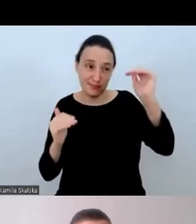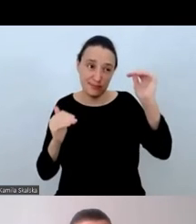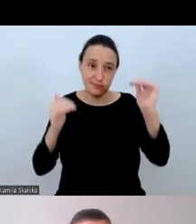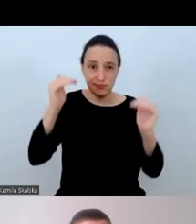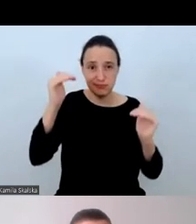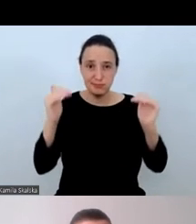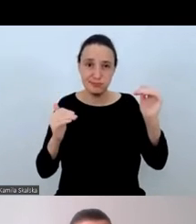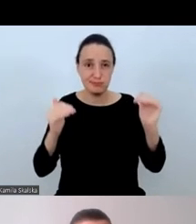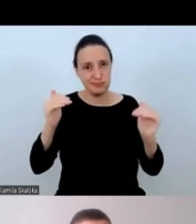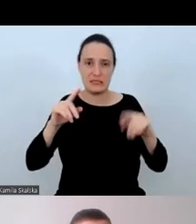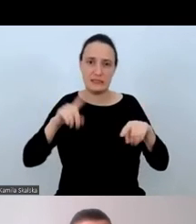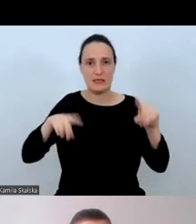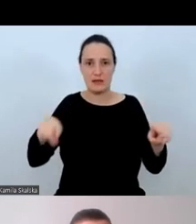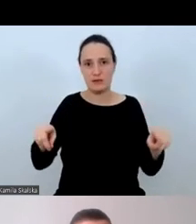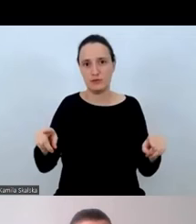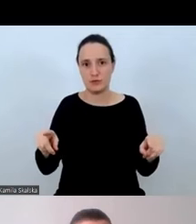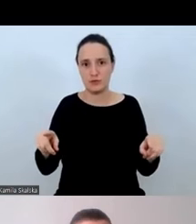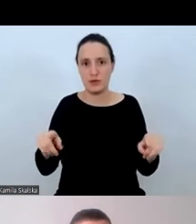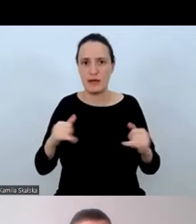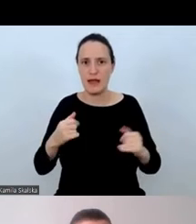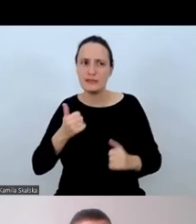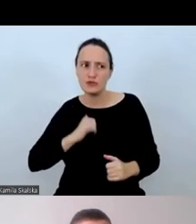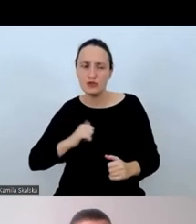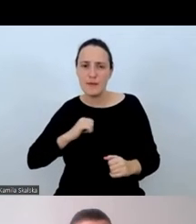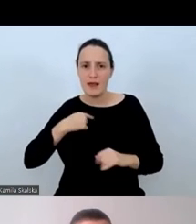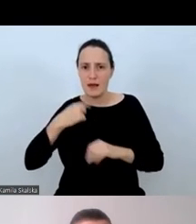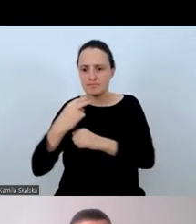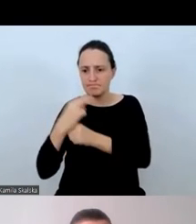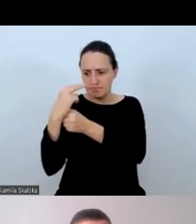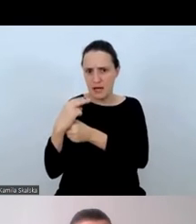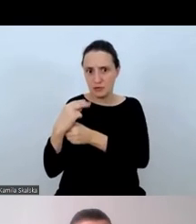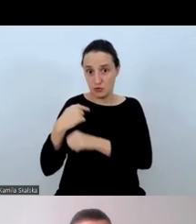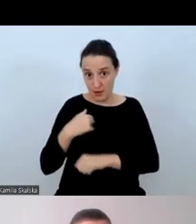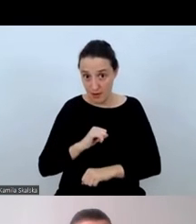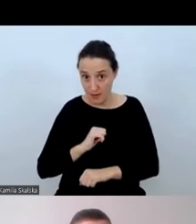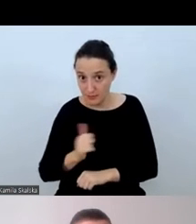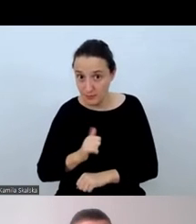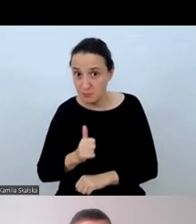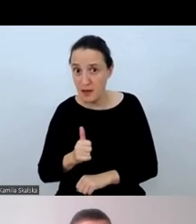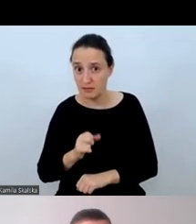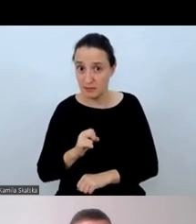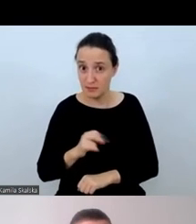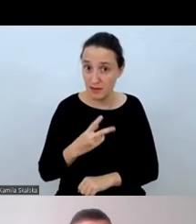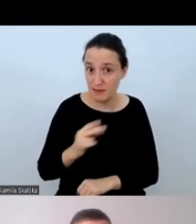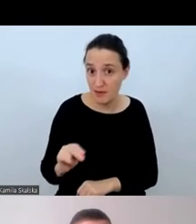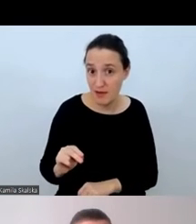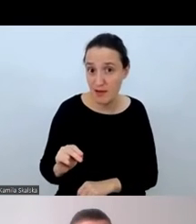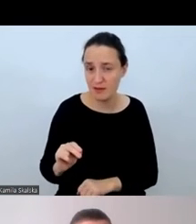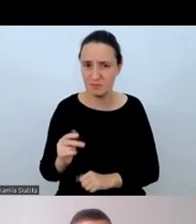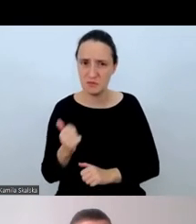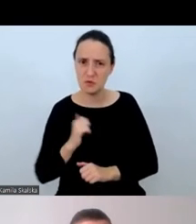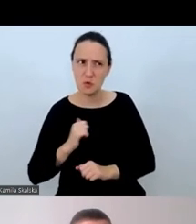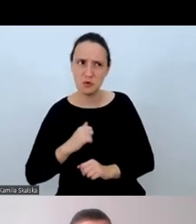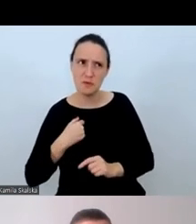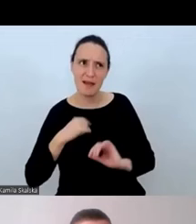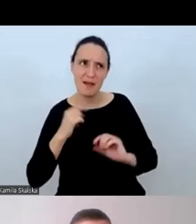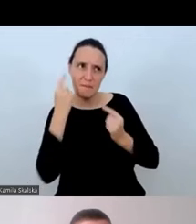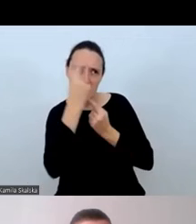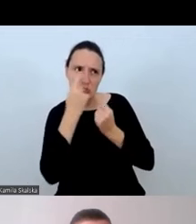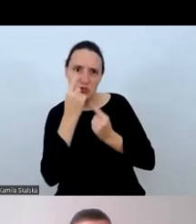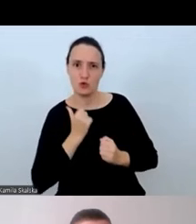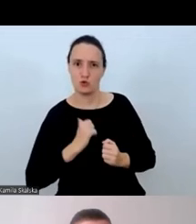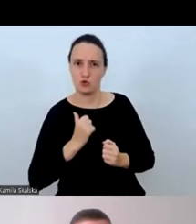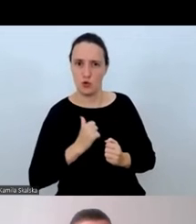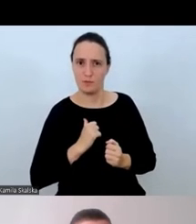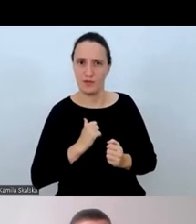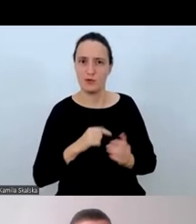Ten sposób postrzegania siebie, to sposób, w jaki myślimy o sobie, to